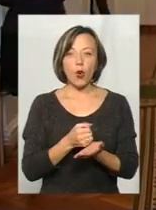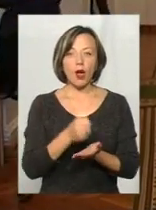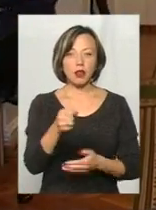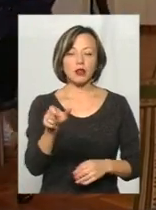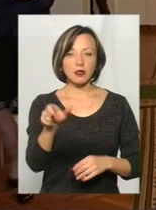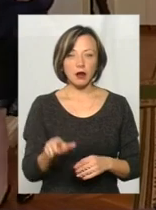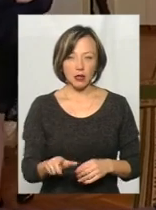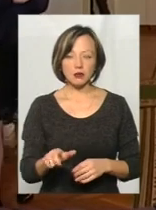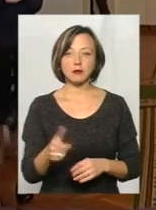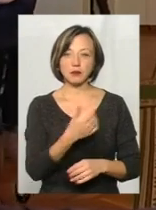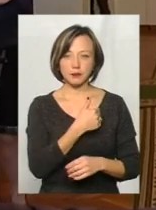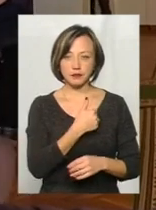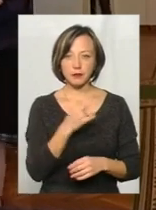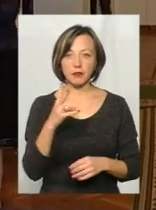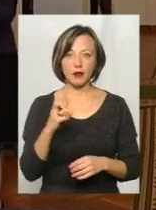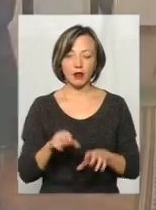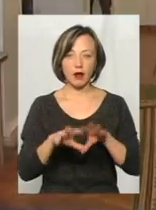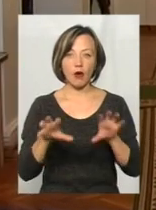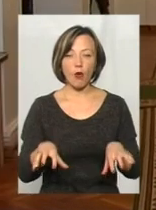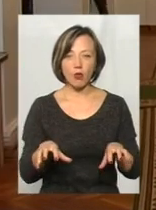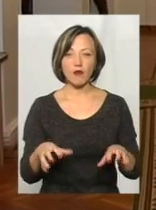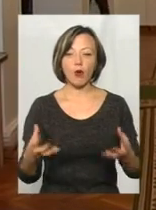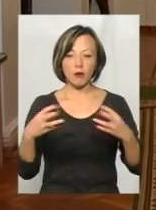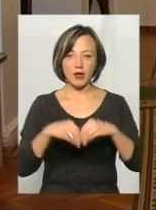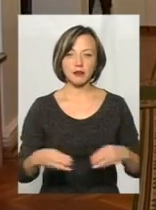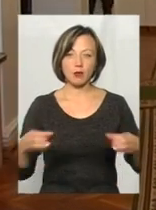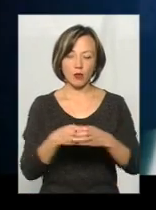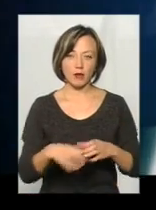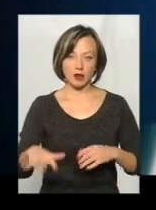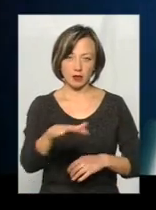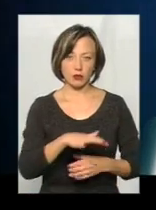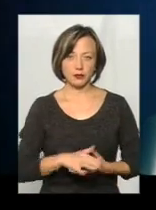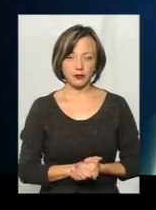претендувати на крісло голови об'єднанні територіальної громади.